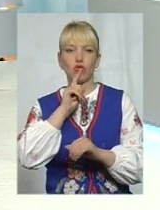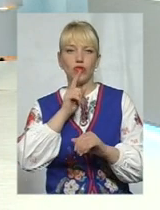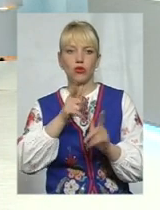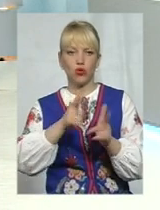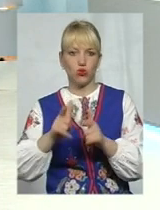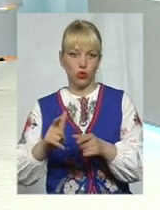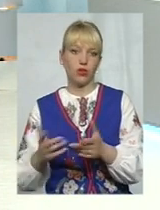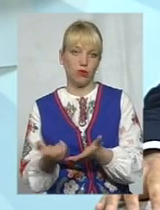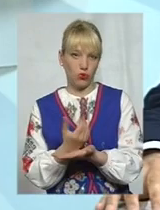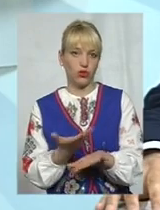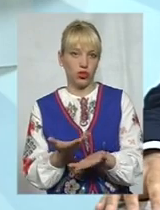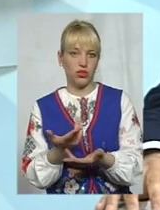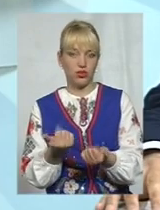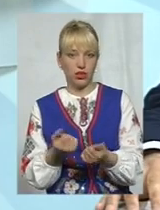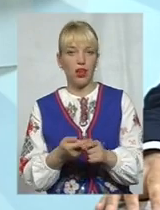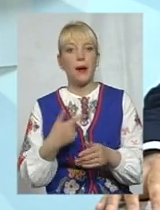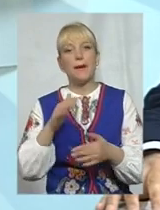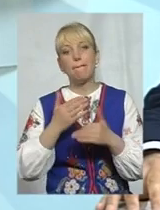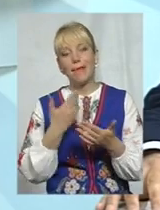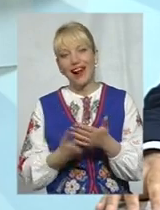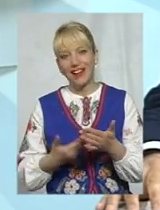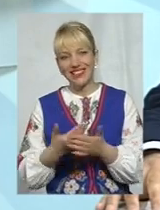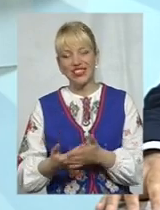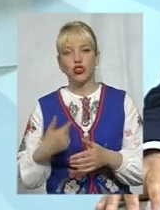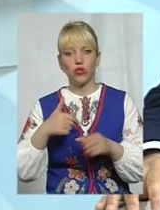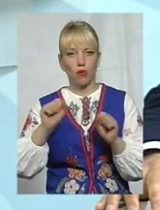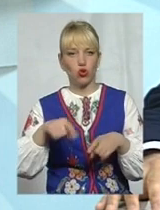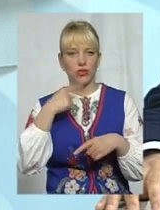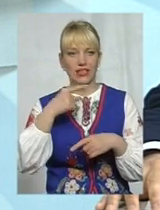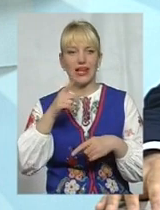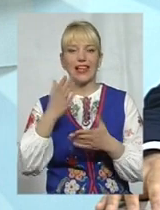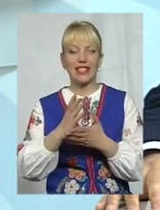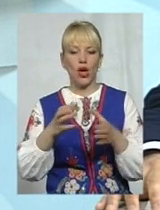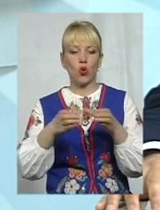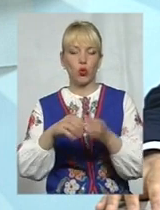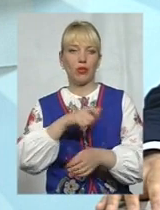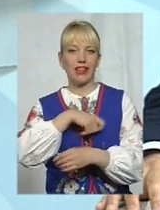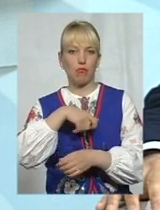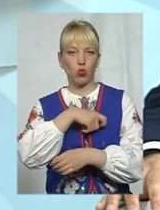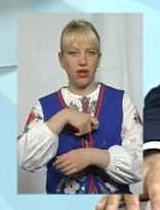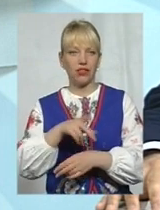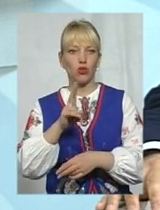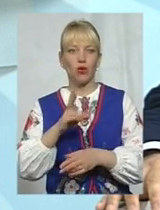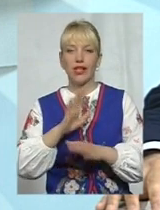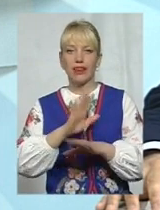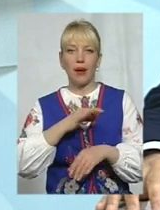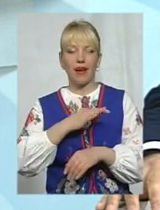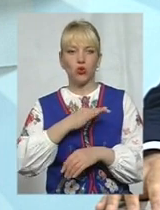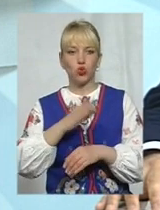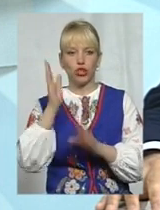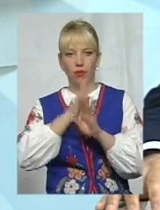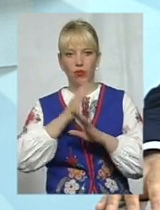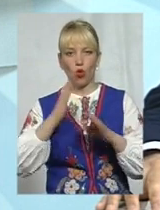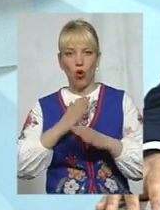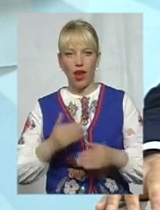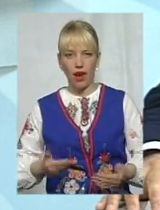виходить? Практично, я можу сказати, що є група депутатів, яким дійсно небайдужа доля нашого